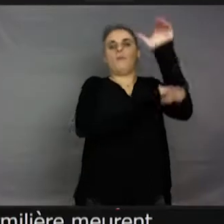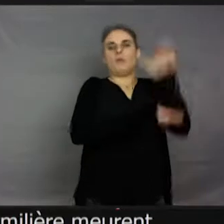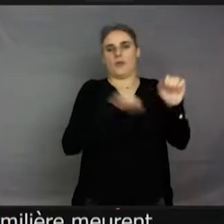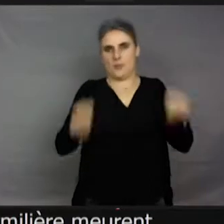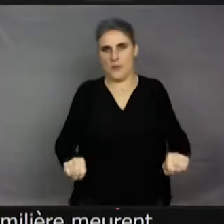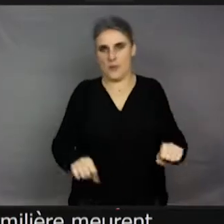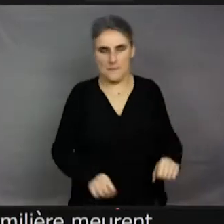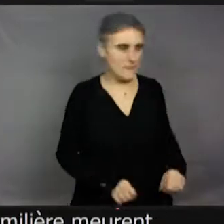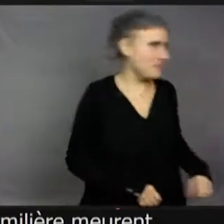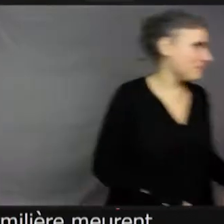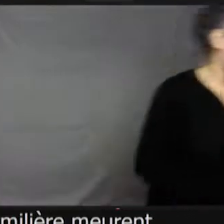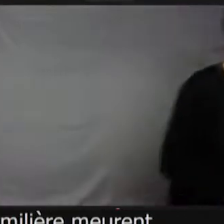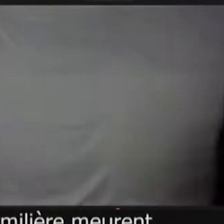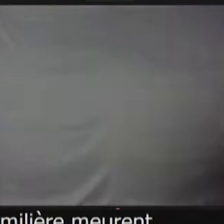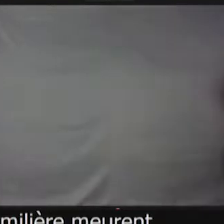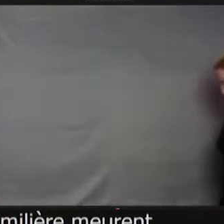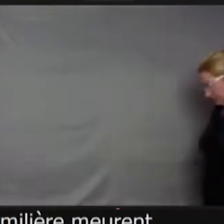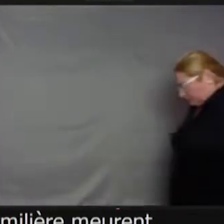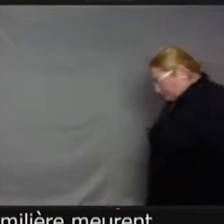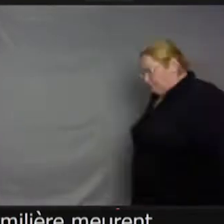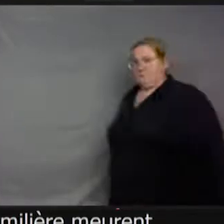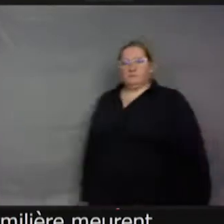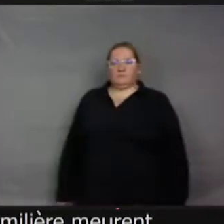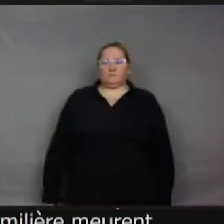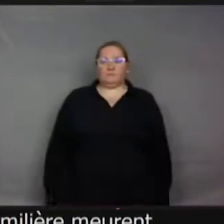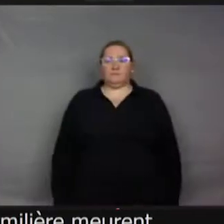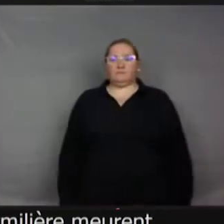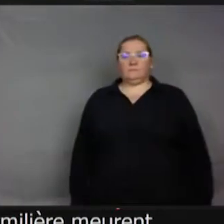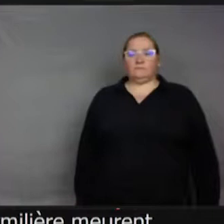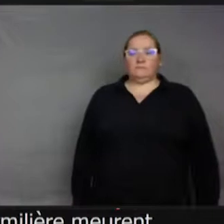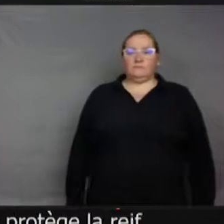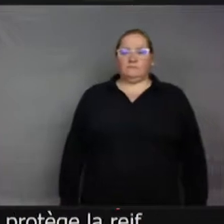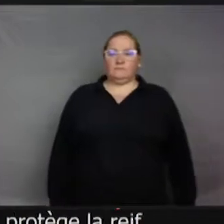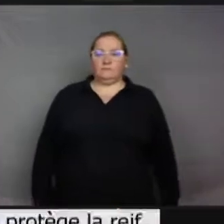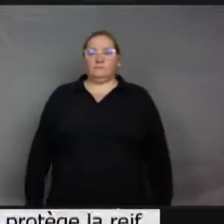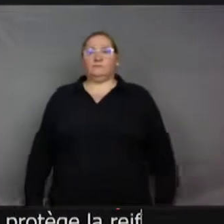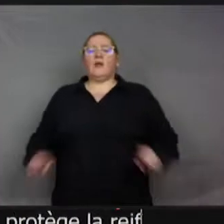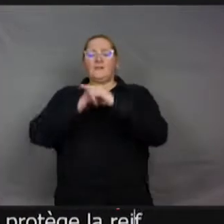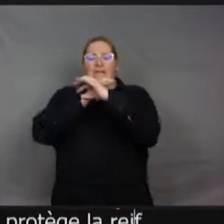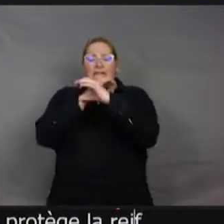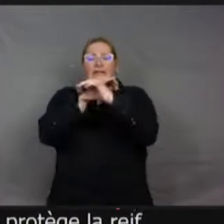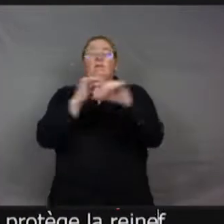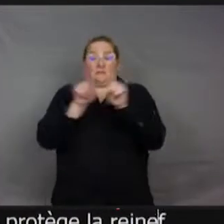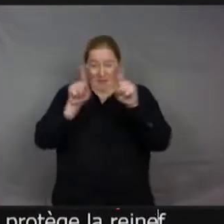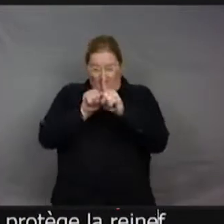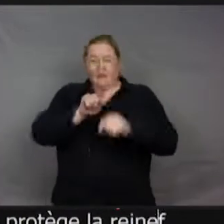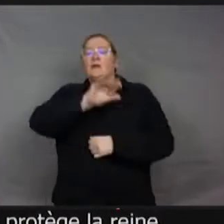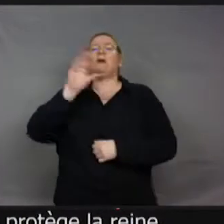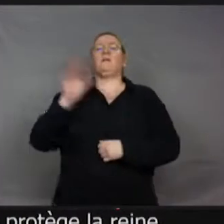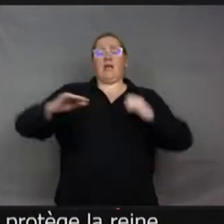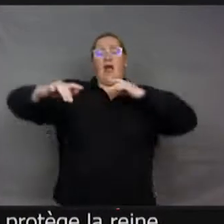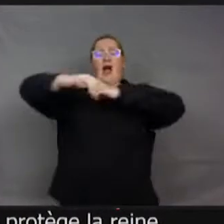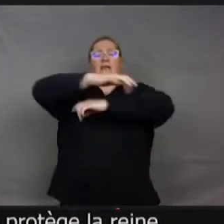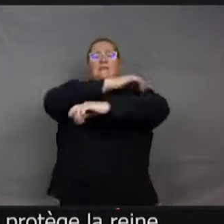des termites, ça existe, mais le suicide chez les insectes sociaux permet de perdurer, que l'espèce perdure.